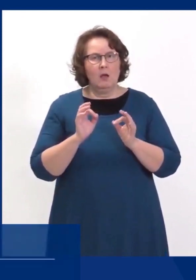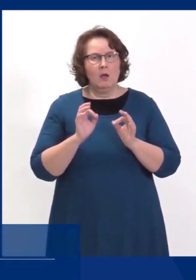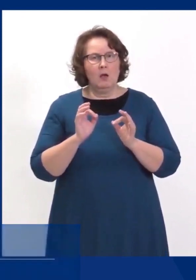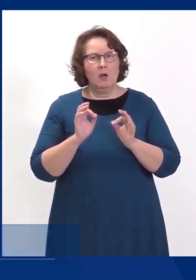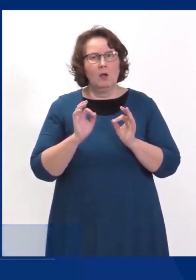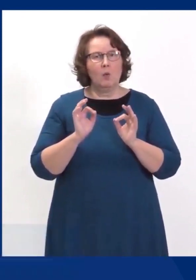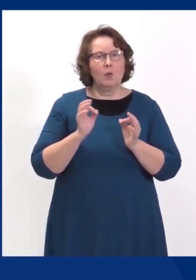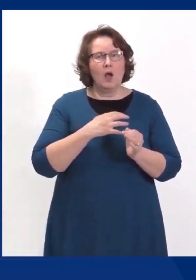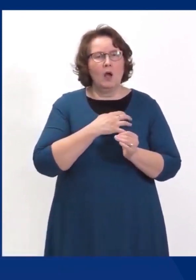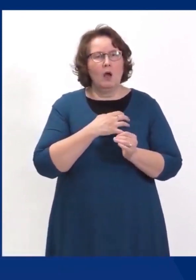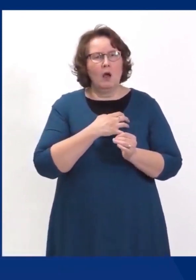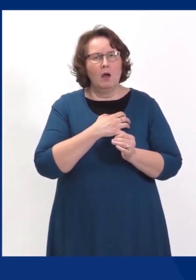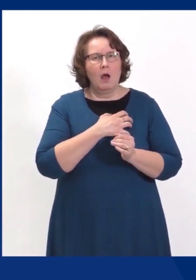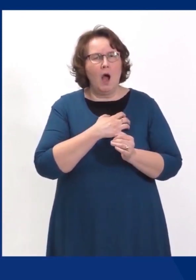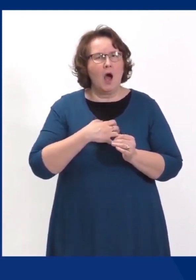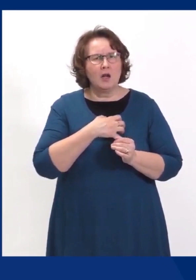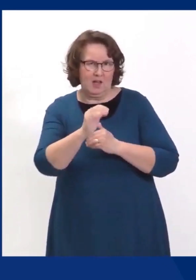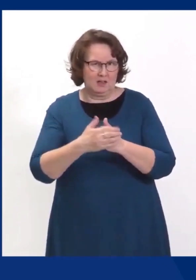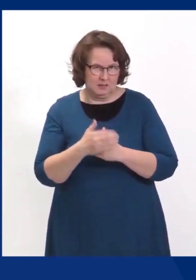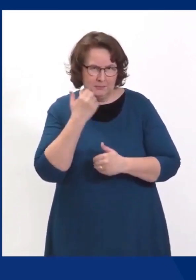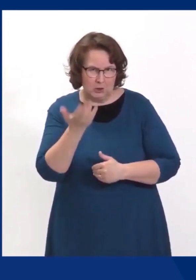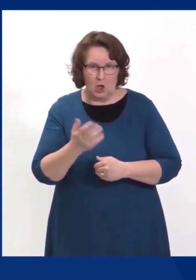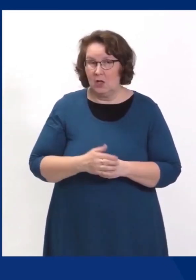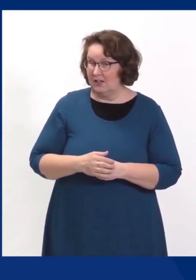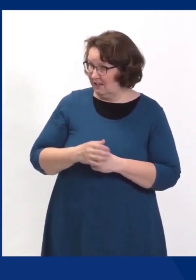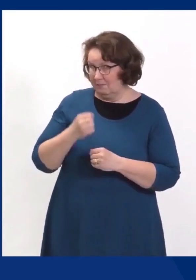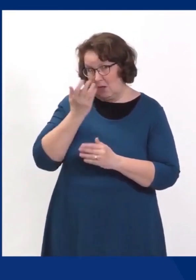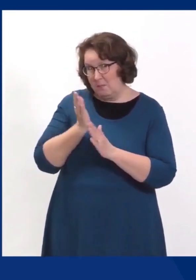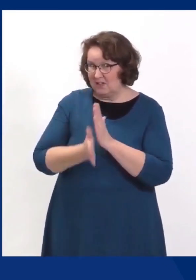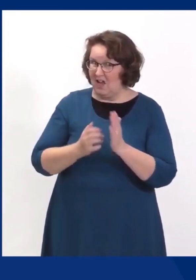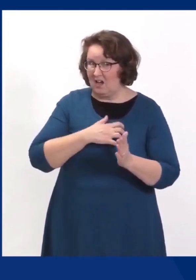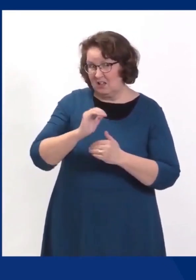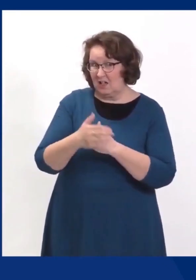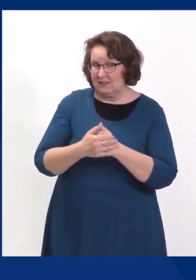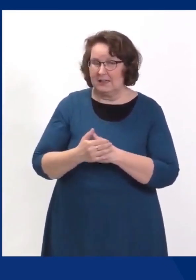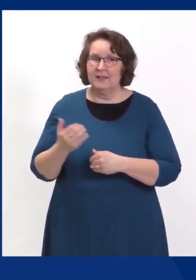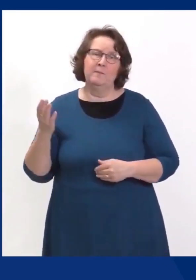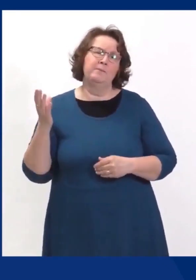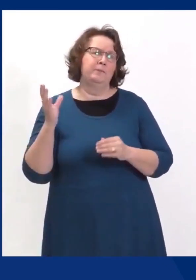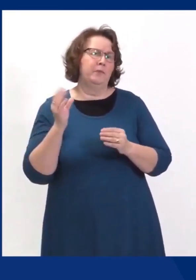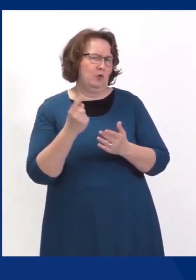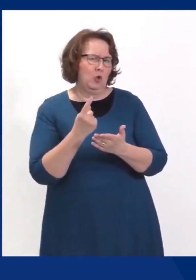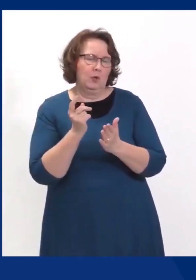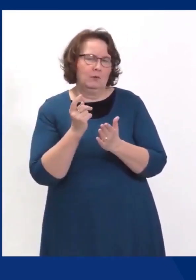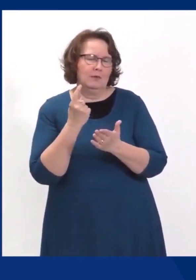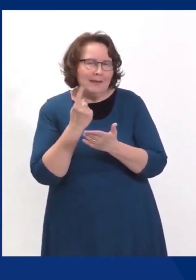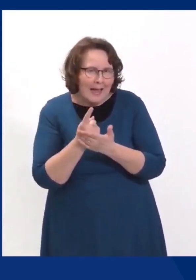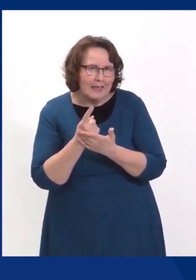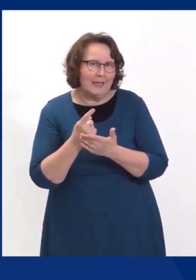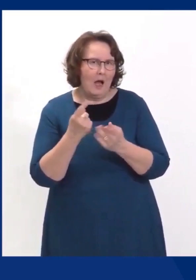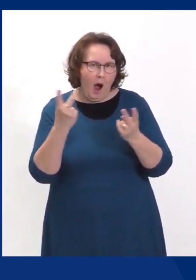käyvät, ei pudin sarkossa, niin pääsivät tässä harrastamaan? Se on tosi tärkeää, että me harrastetaan joka